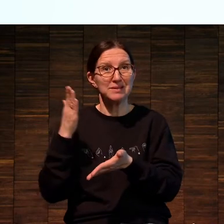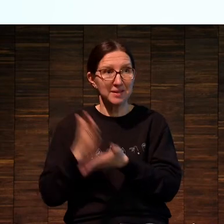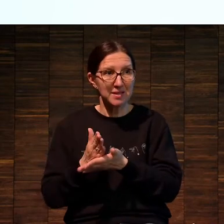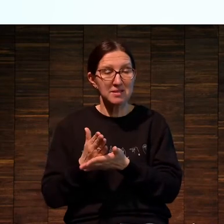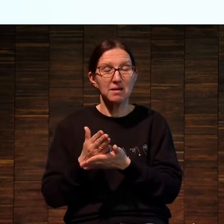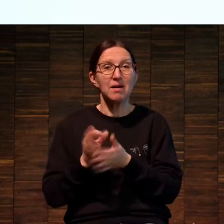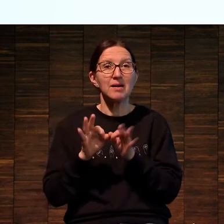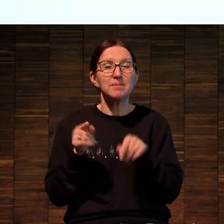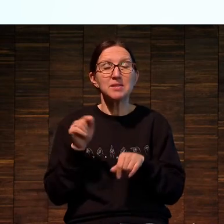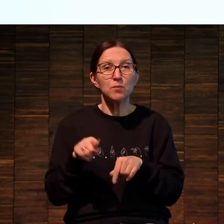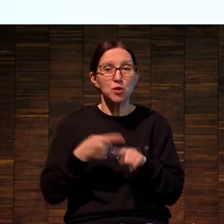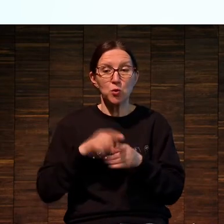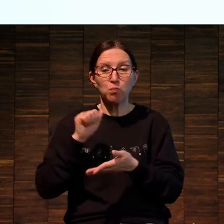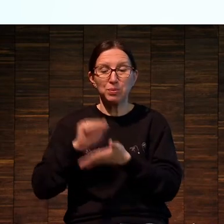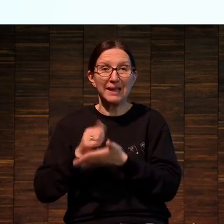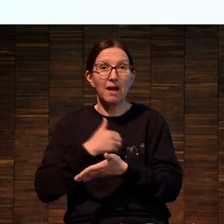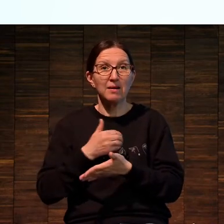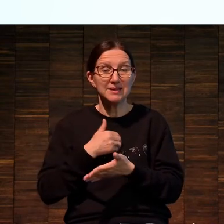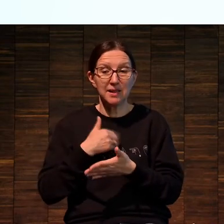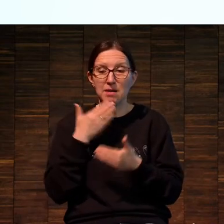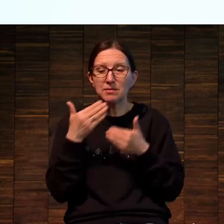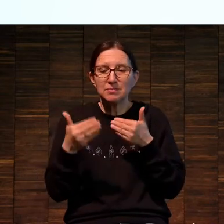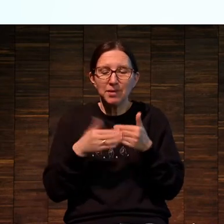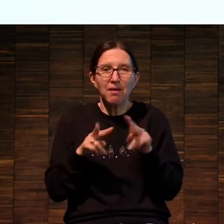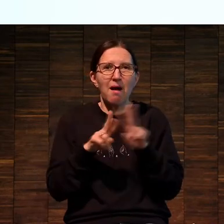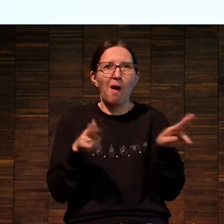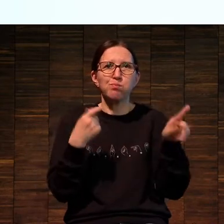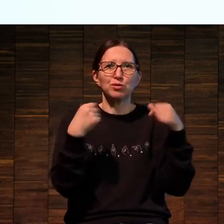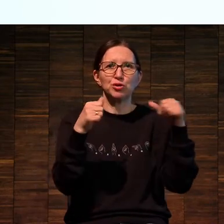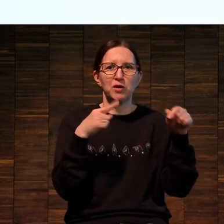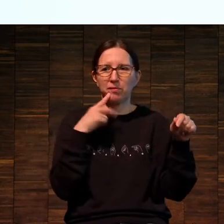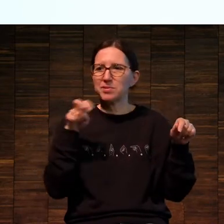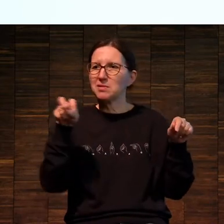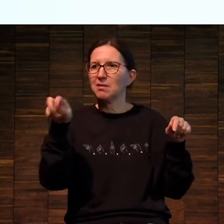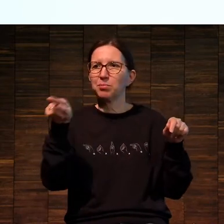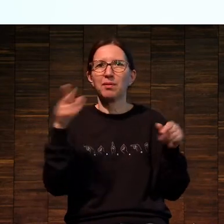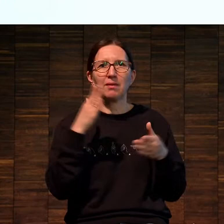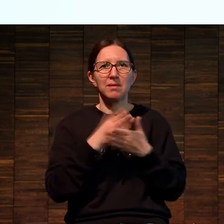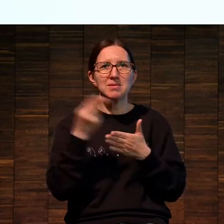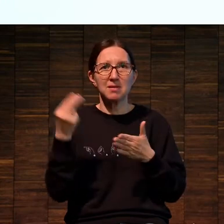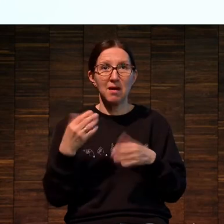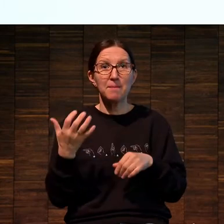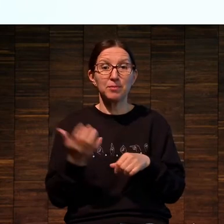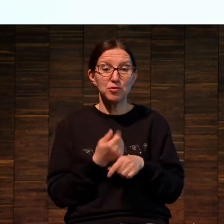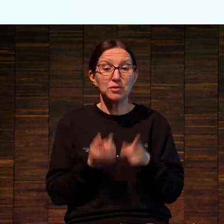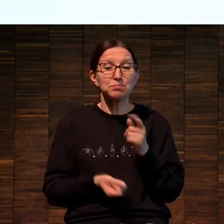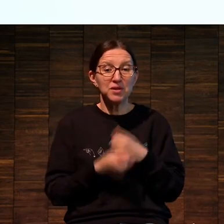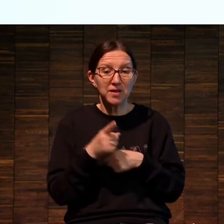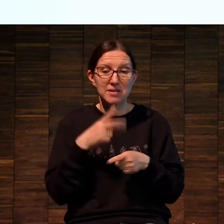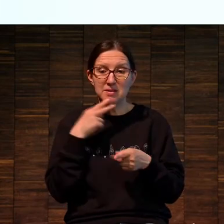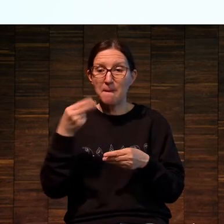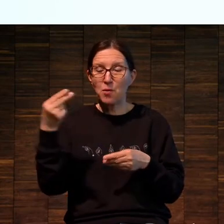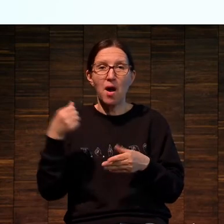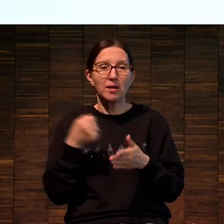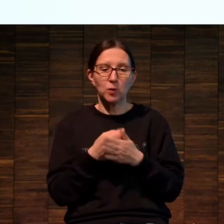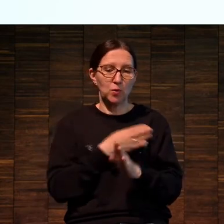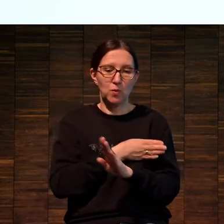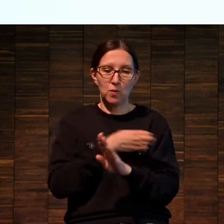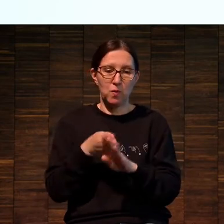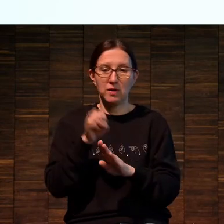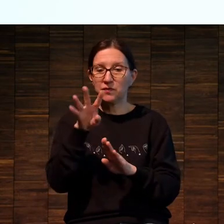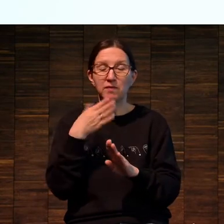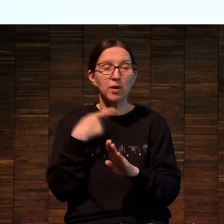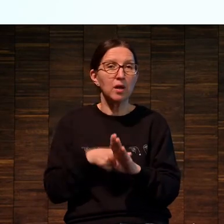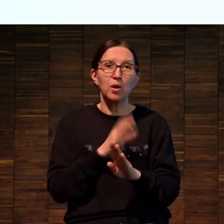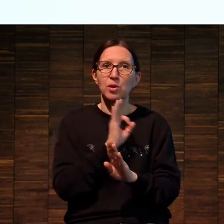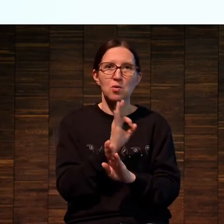путем того, что принт хотели приблизить к живописи, появились подписанные принты. То есть до XIX века мы